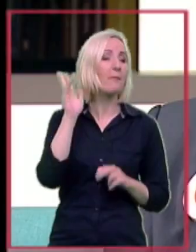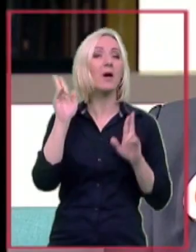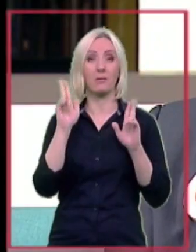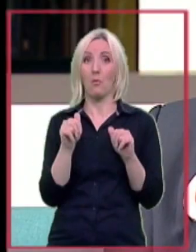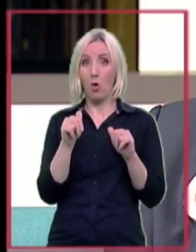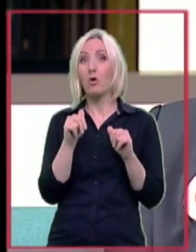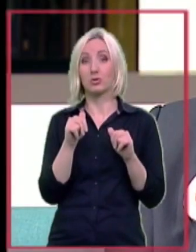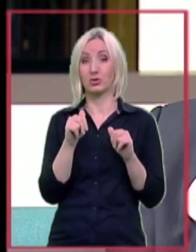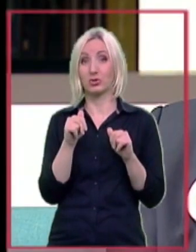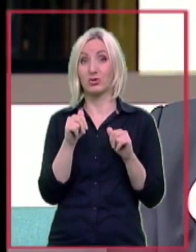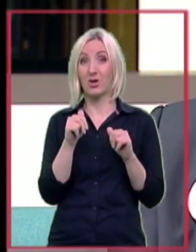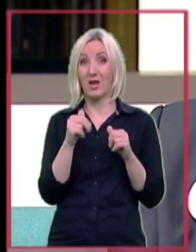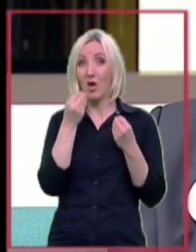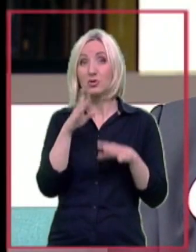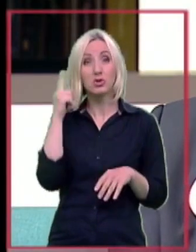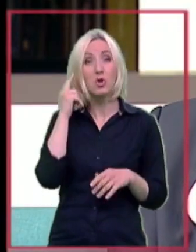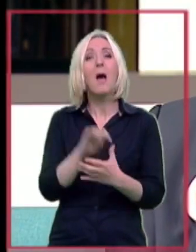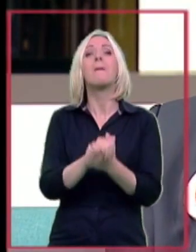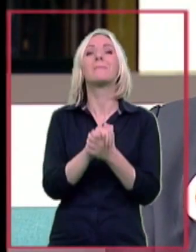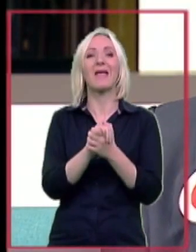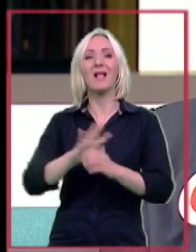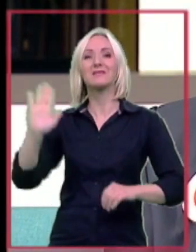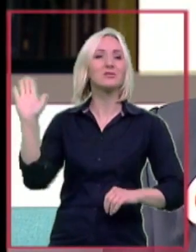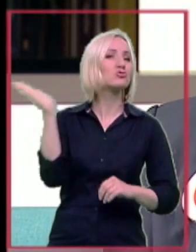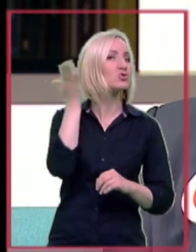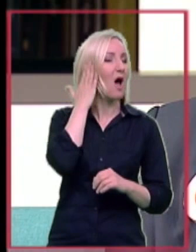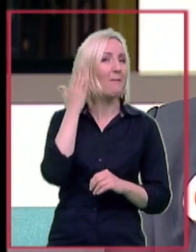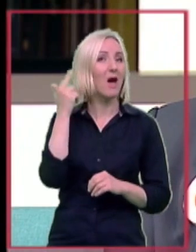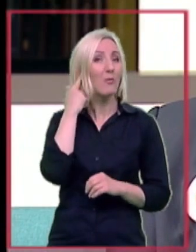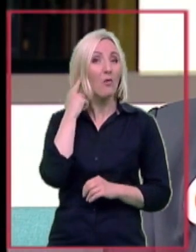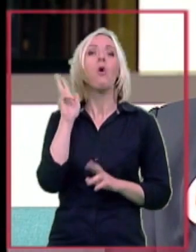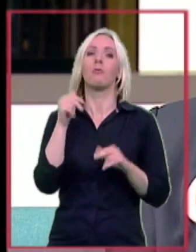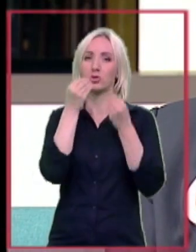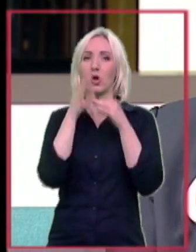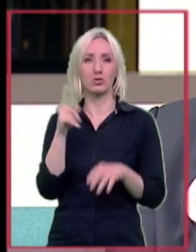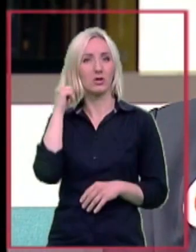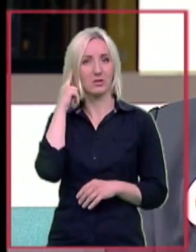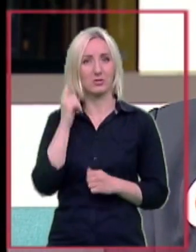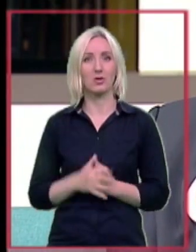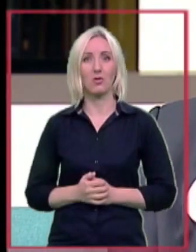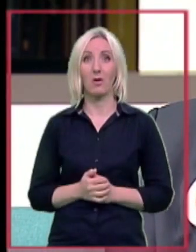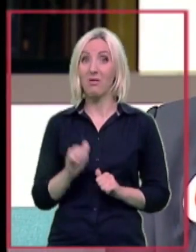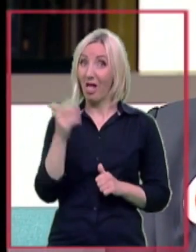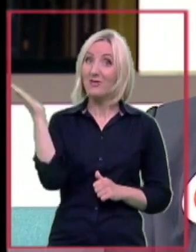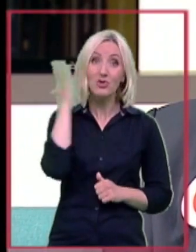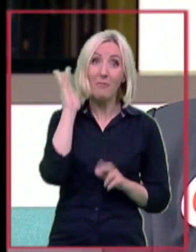prijateljski šamar po uvu može da ošteći sluh. Pa ne dam kakav šamar može da uvoli prijateljski.